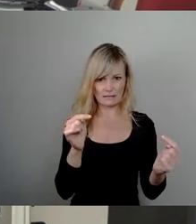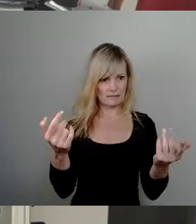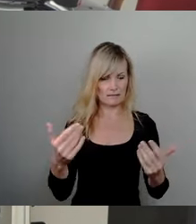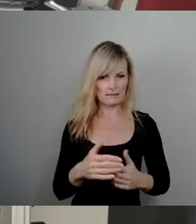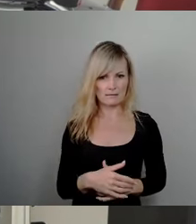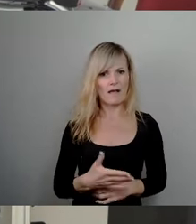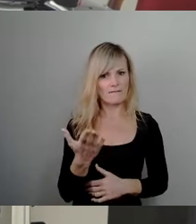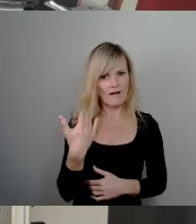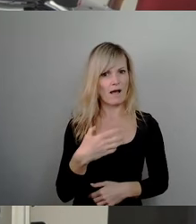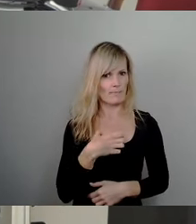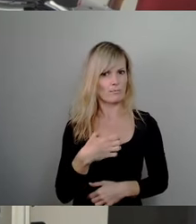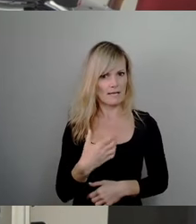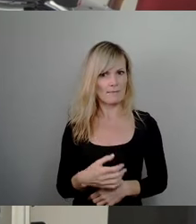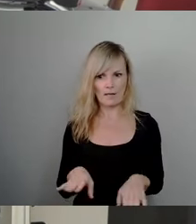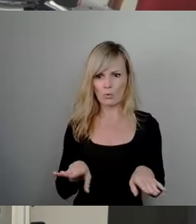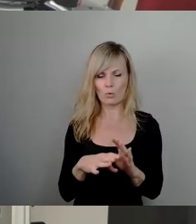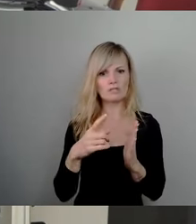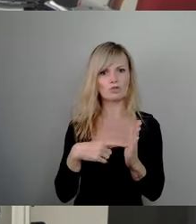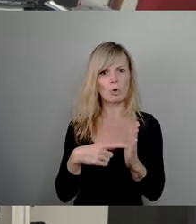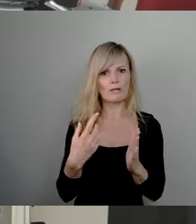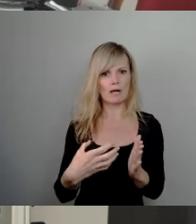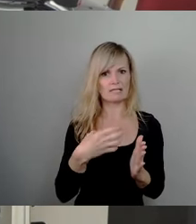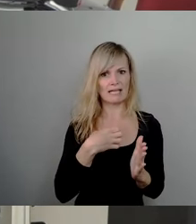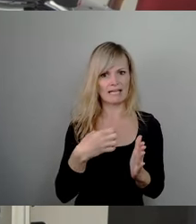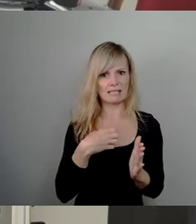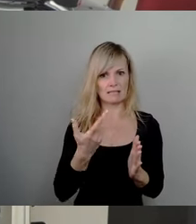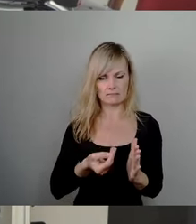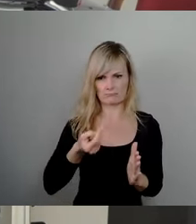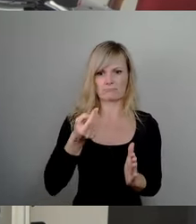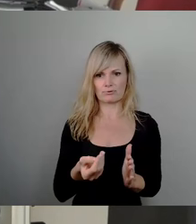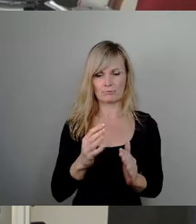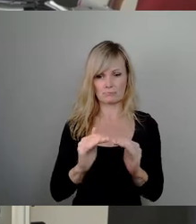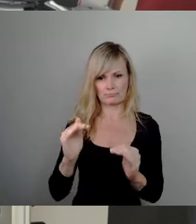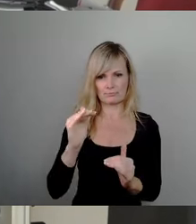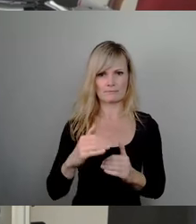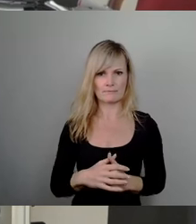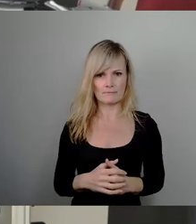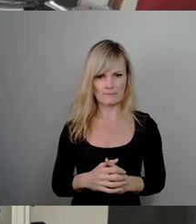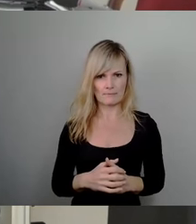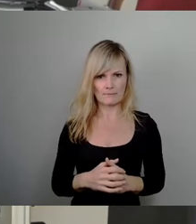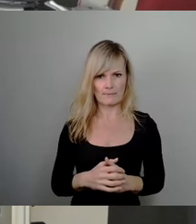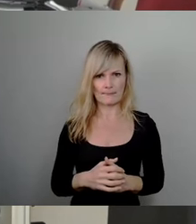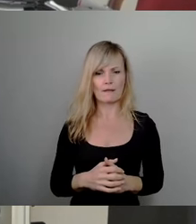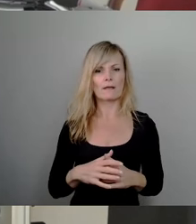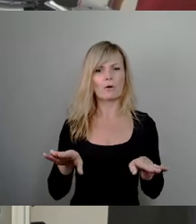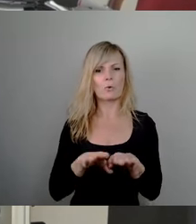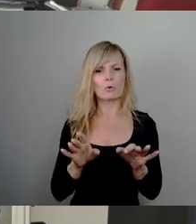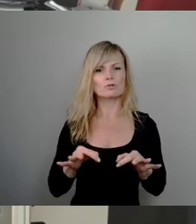Grundsteuer in Dresden erhoben haben nach den Wertverhältnissen der Grundstücke, wie sie